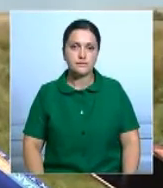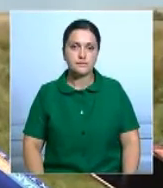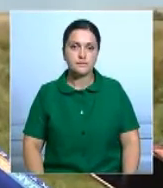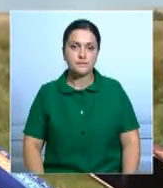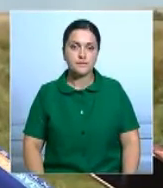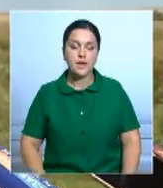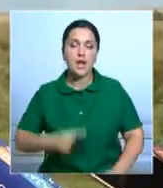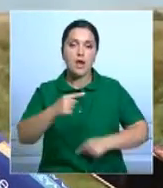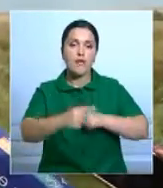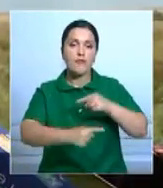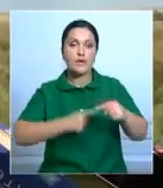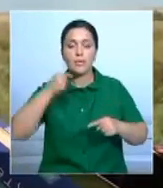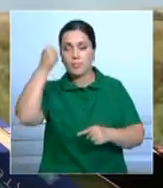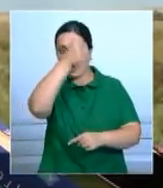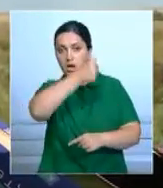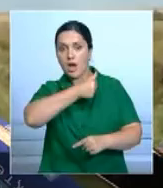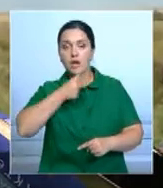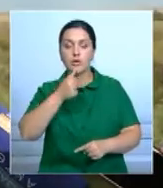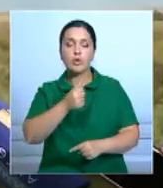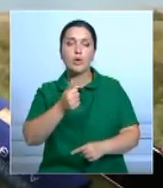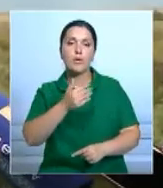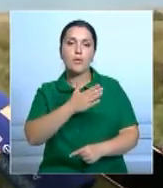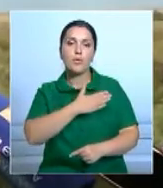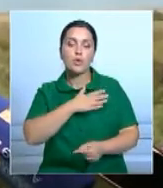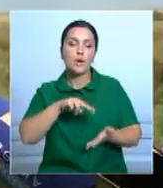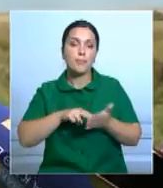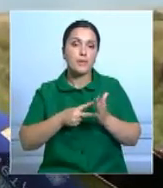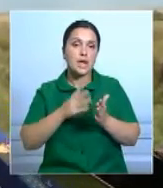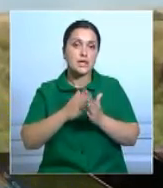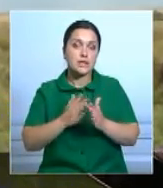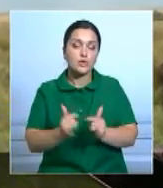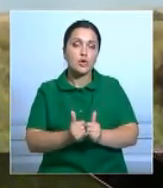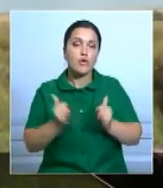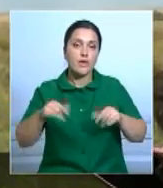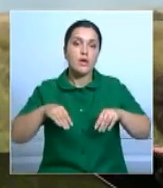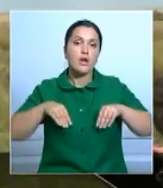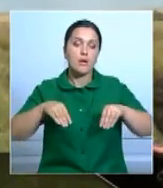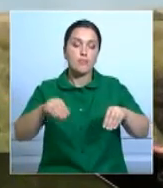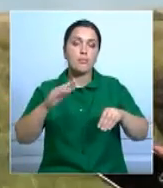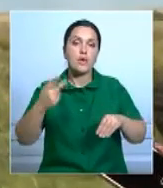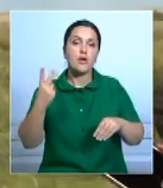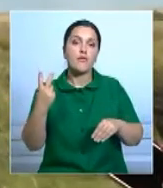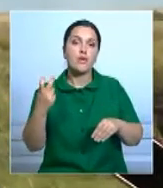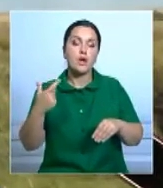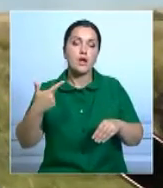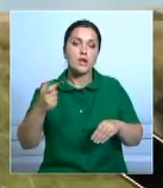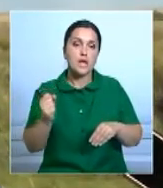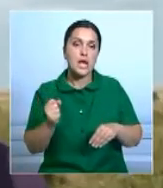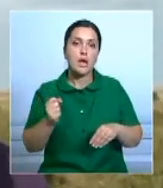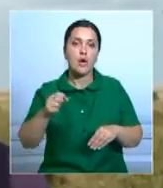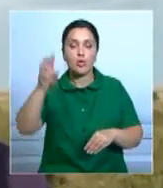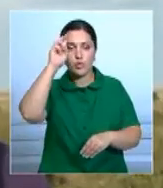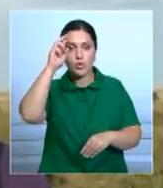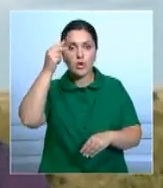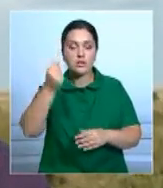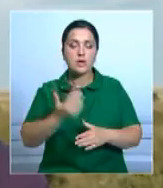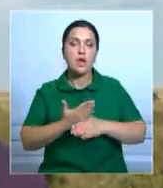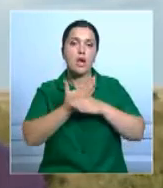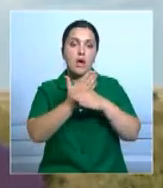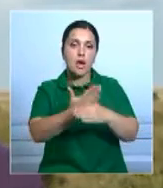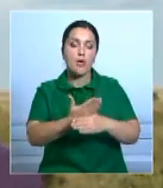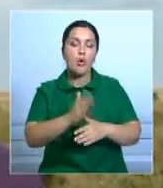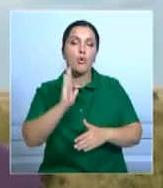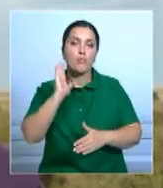В следующем году мы планируем увеличить площадь посева бобовых до 200 гектаров. Из бюджета предусмотрены субсидии для желающих этим